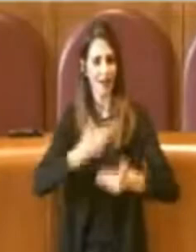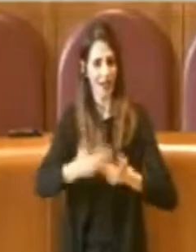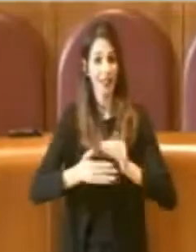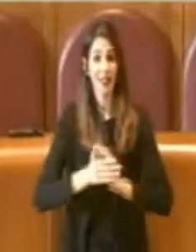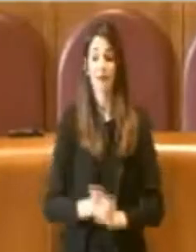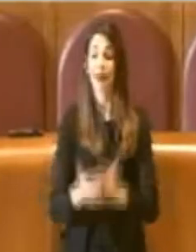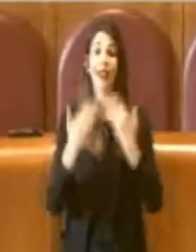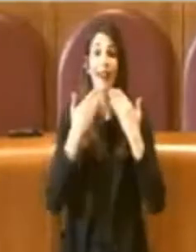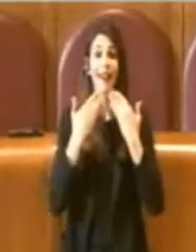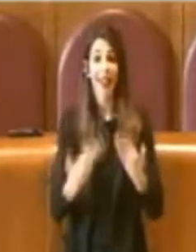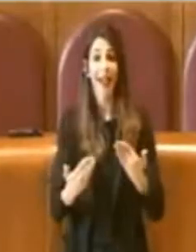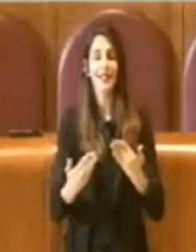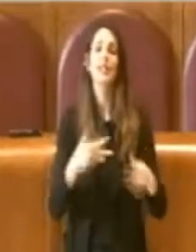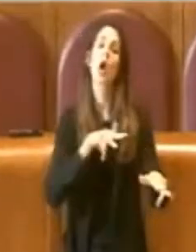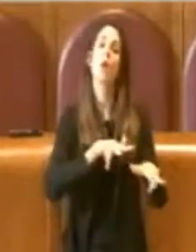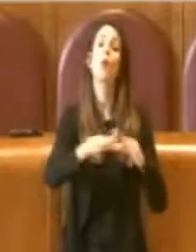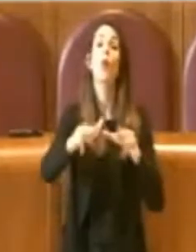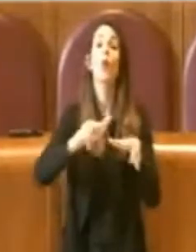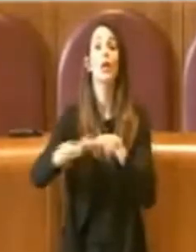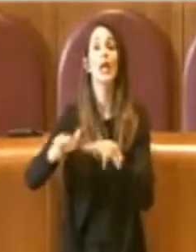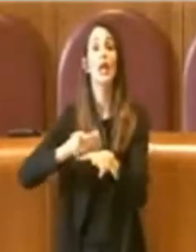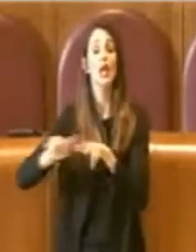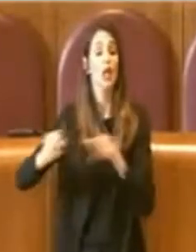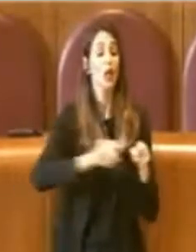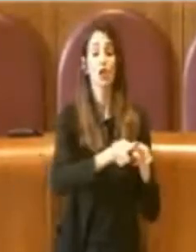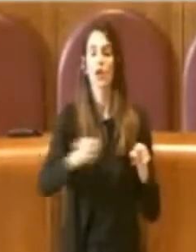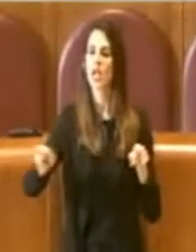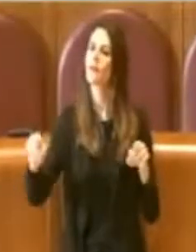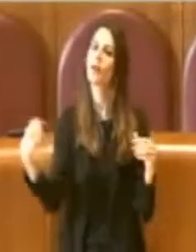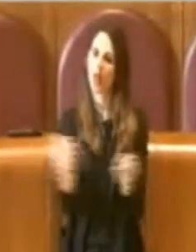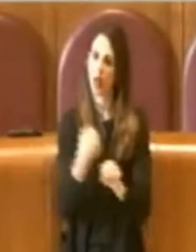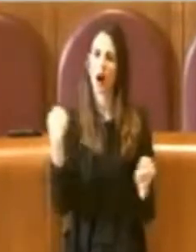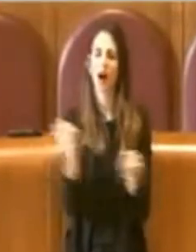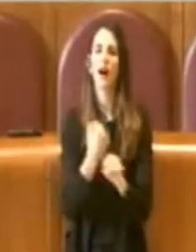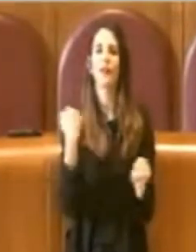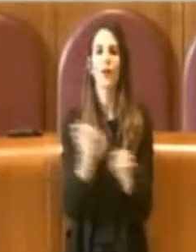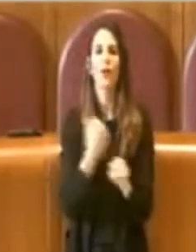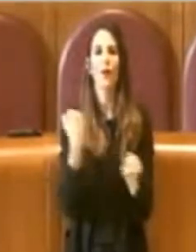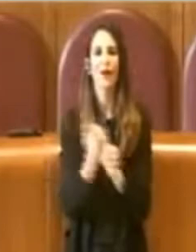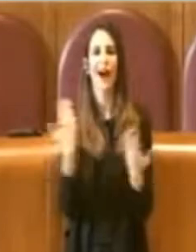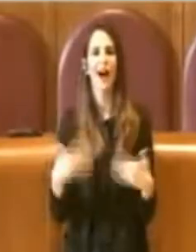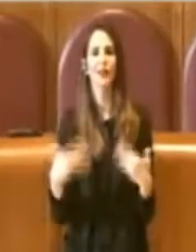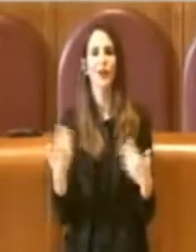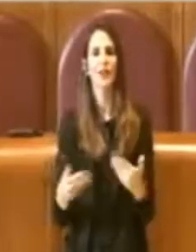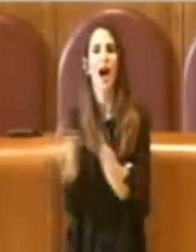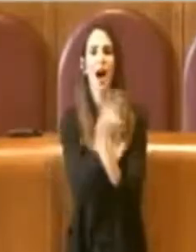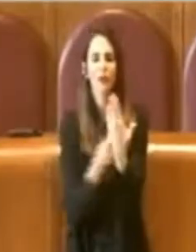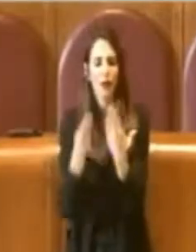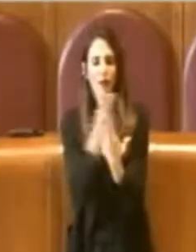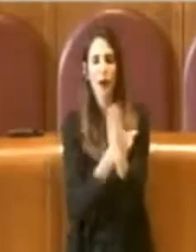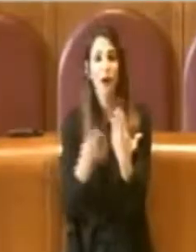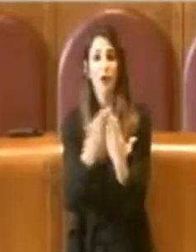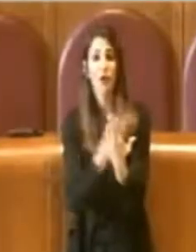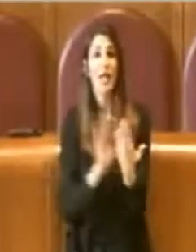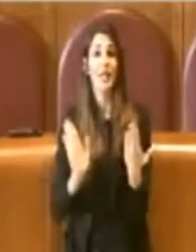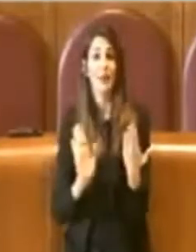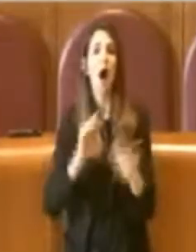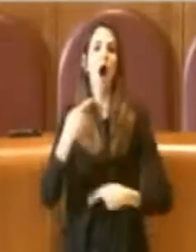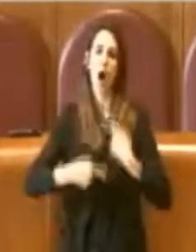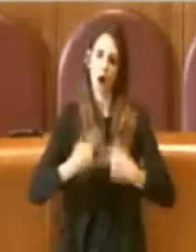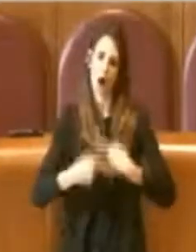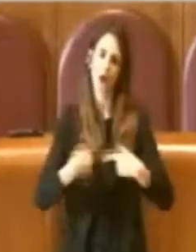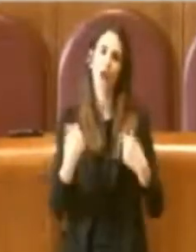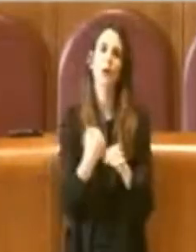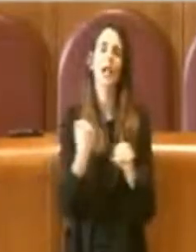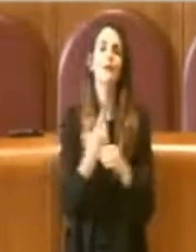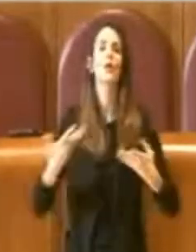hanno lavorato sia per la preparazione insomma dei progetti ma che stanno lavorando insieme ovviamente anche